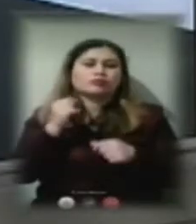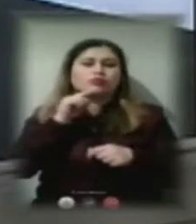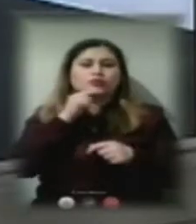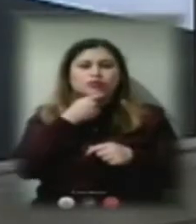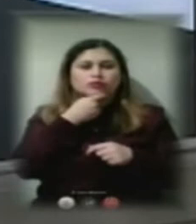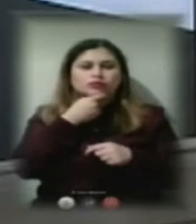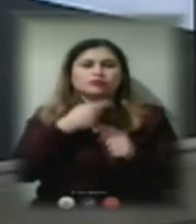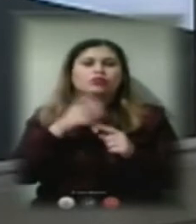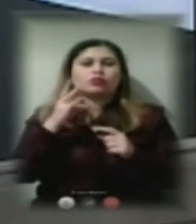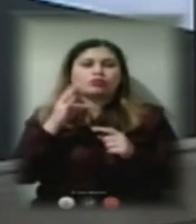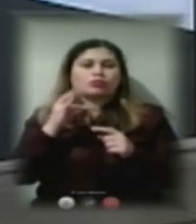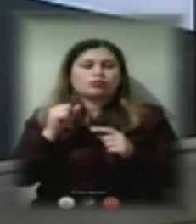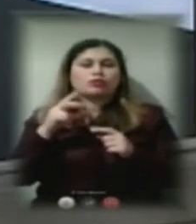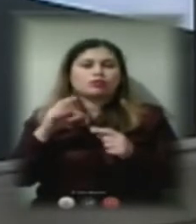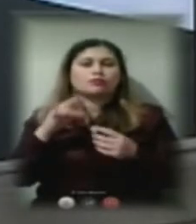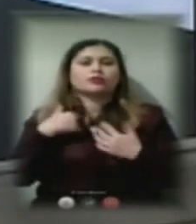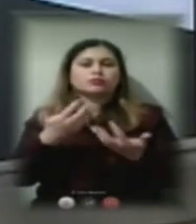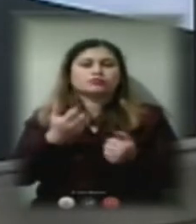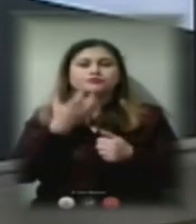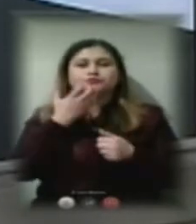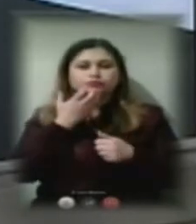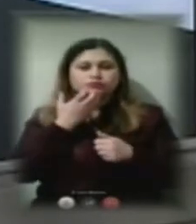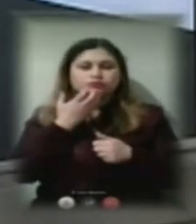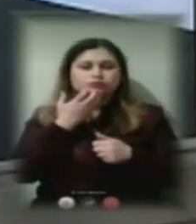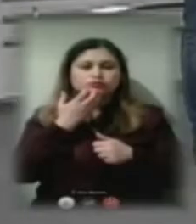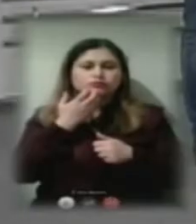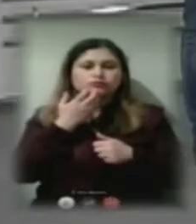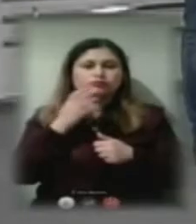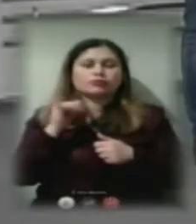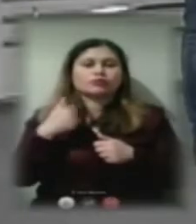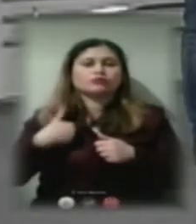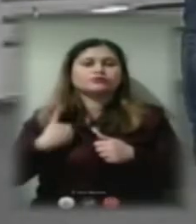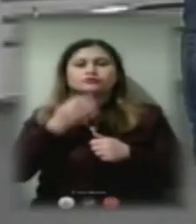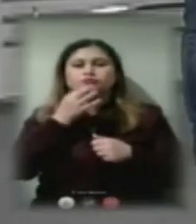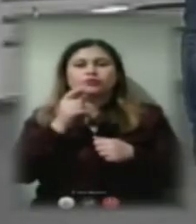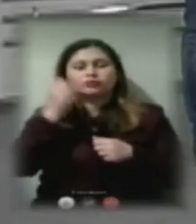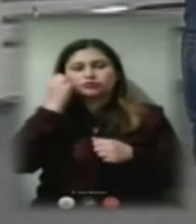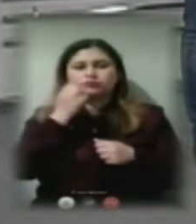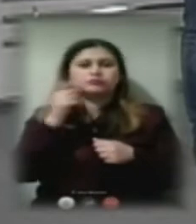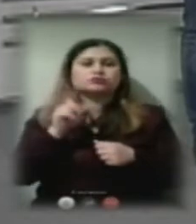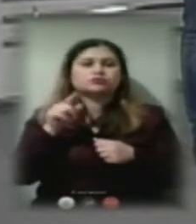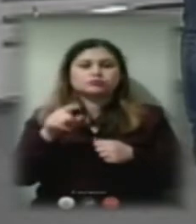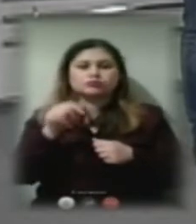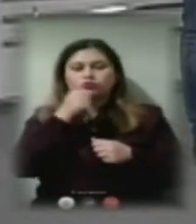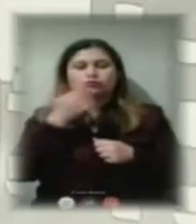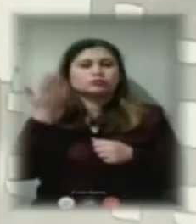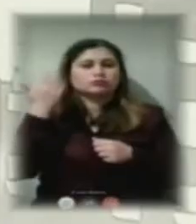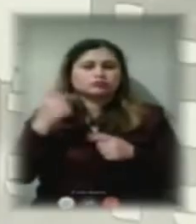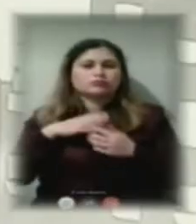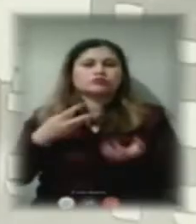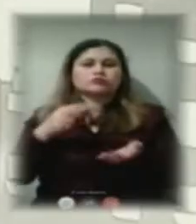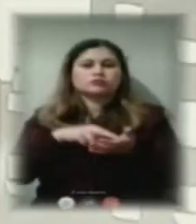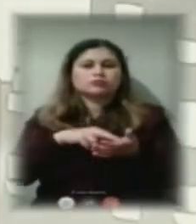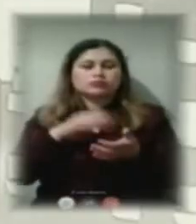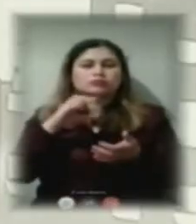ми прийняли теплоносій. І я хочу сказати, що дякуючи тому, що минулого року ми встановили індивідуальний тепловий